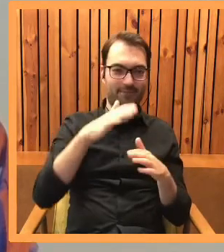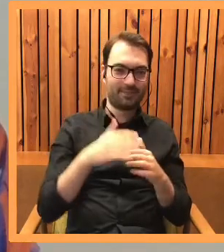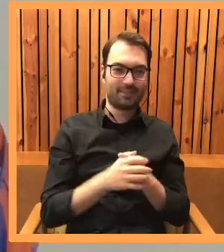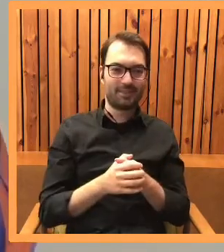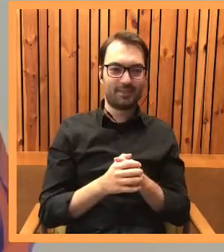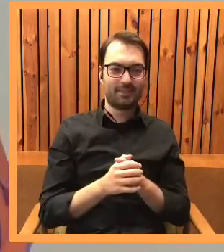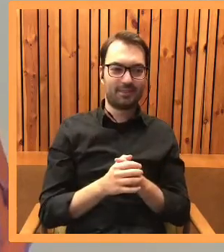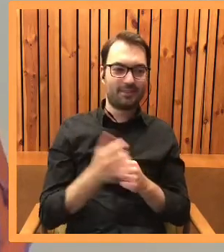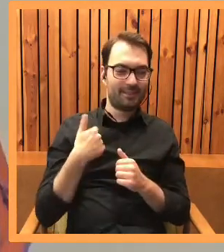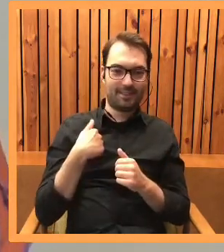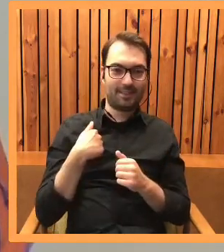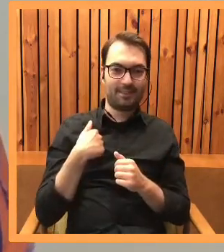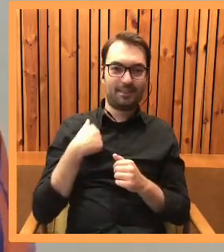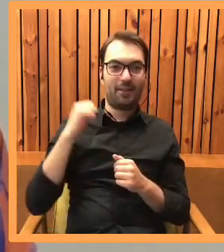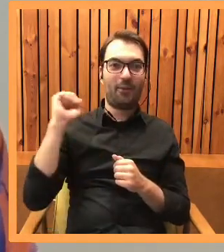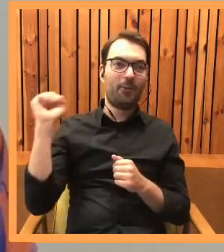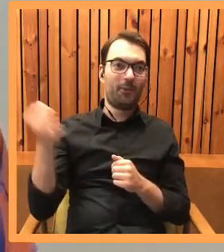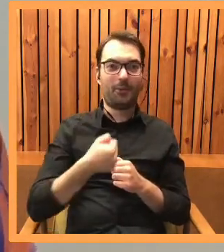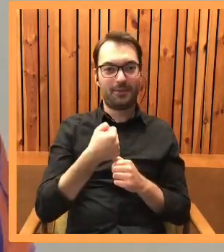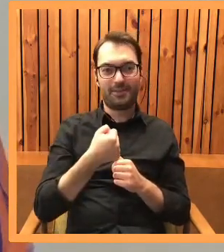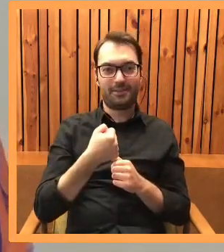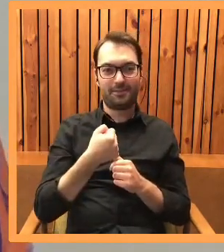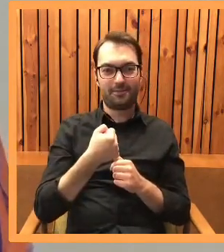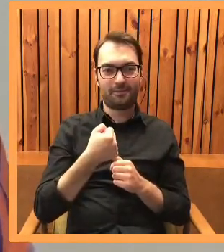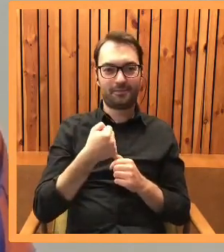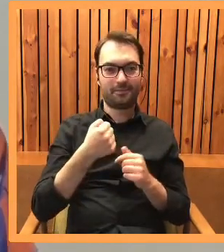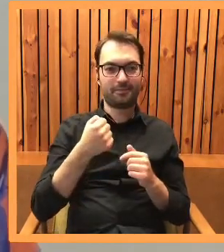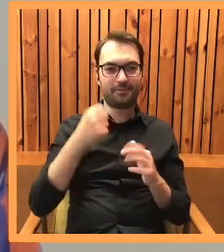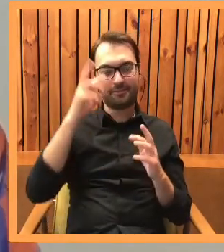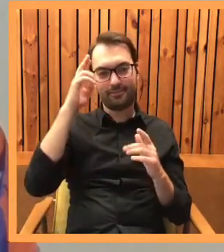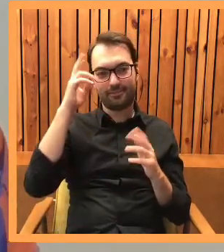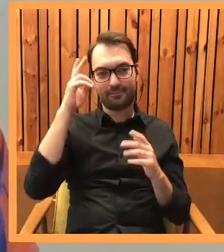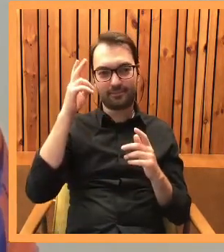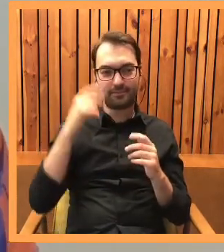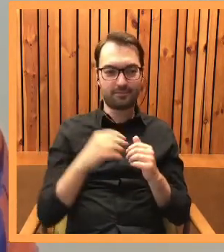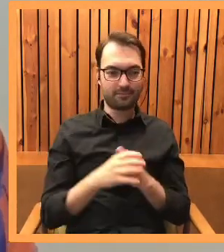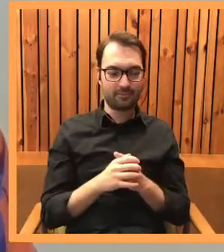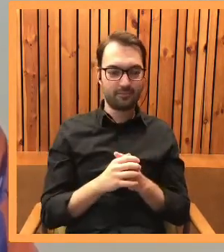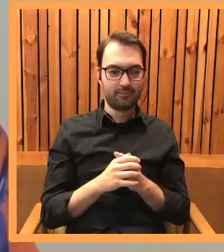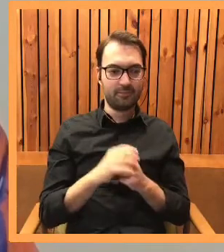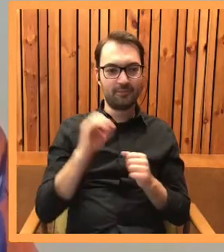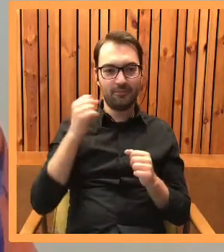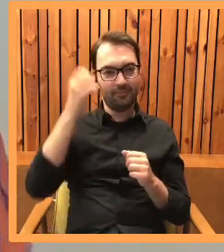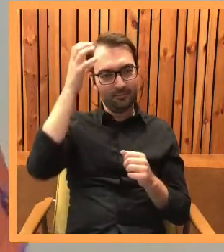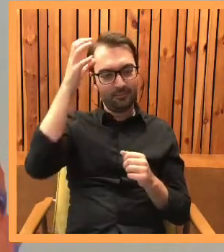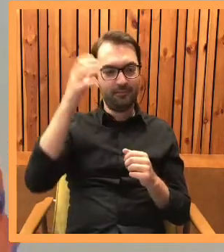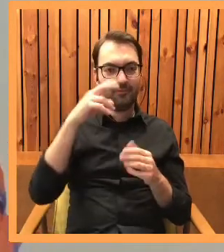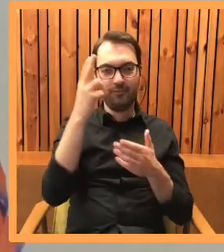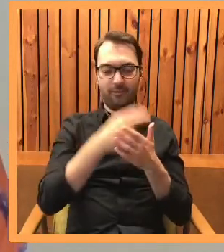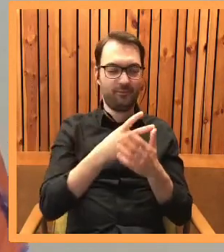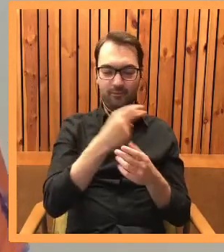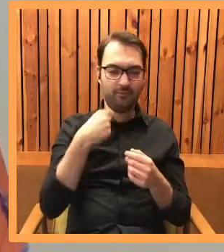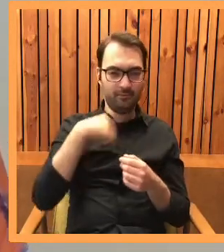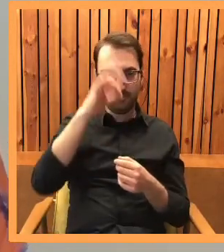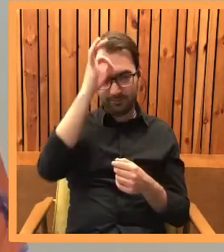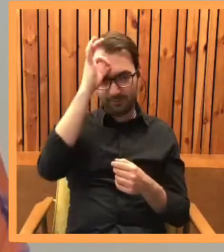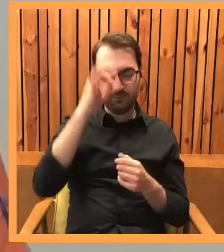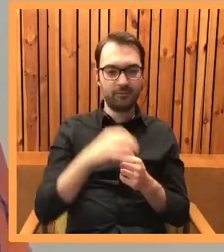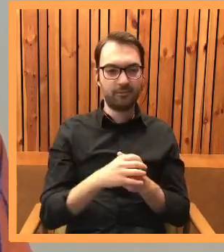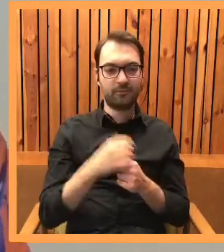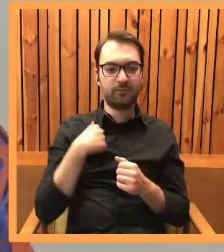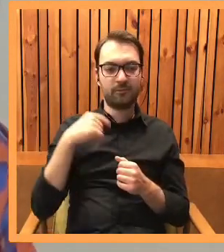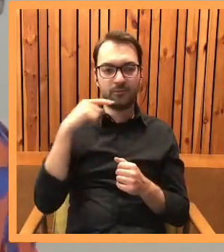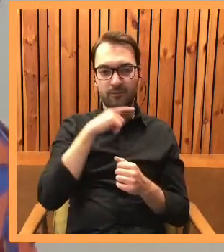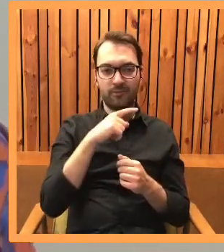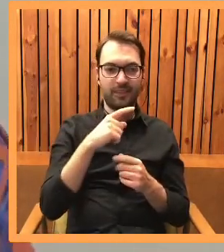Ja nie jestem niestety zbyt dobrze obdarzona tutaj zdolnościami malarskimi i potrafię